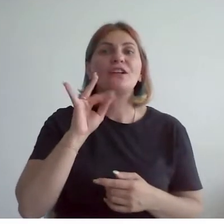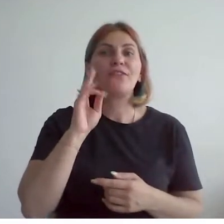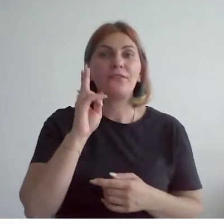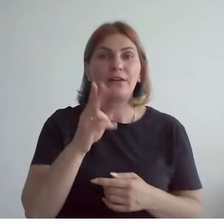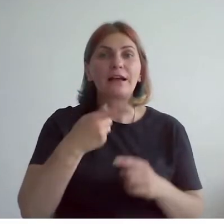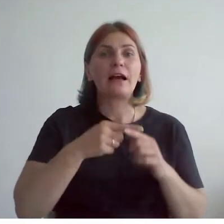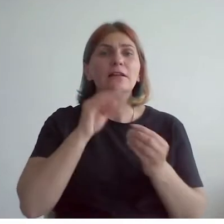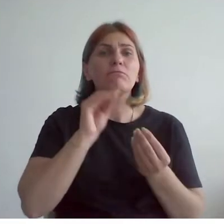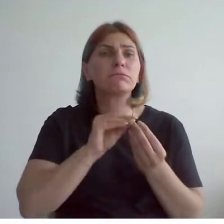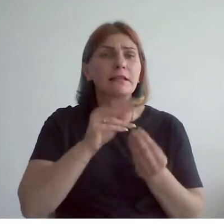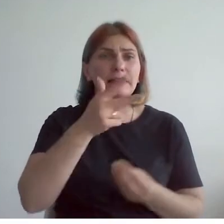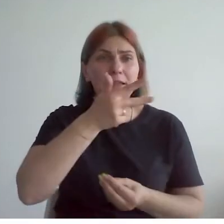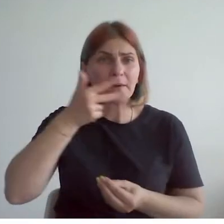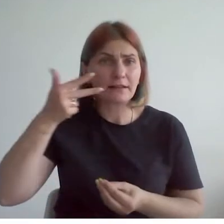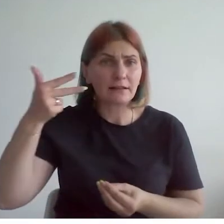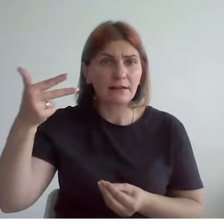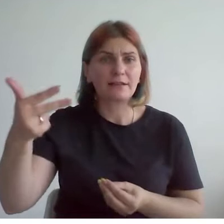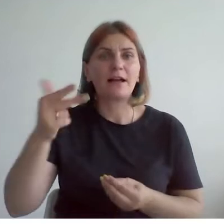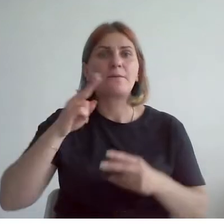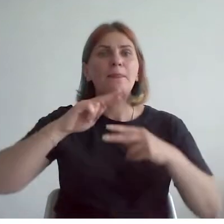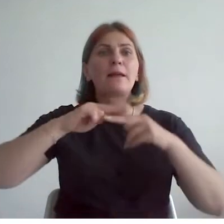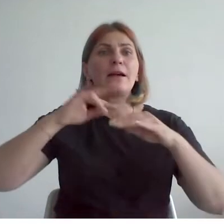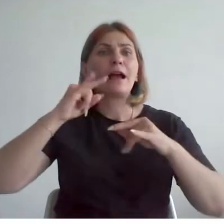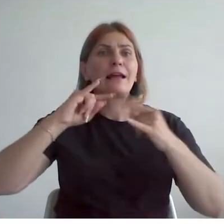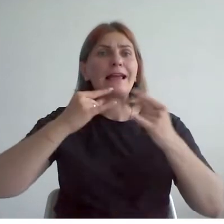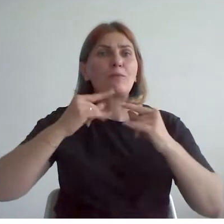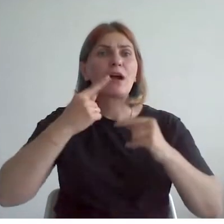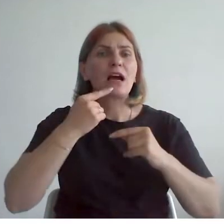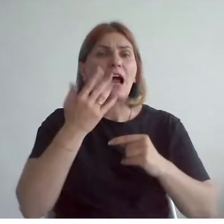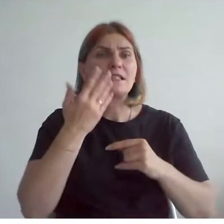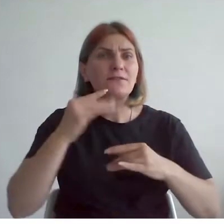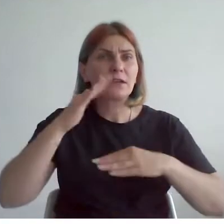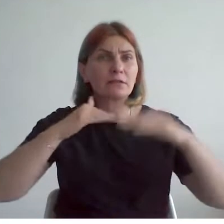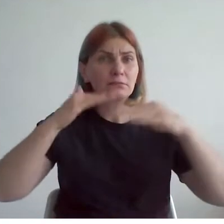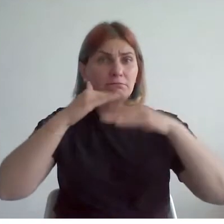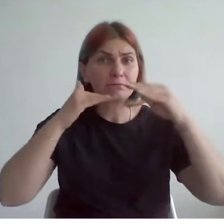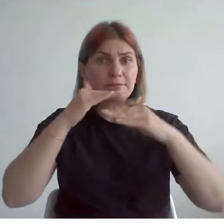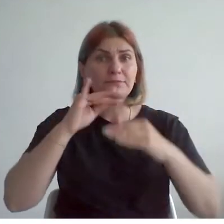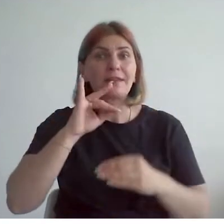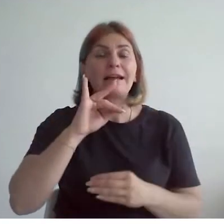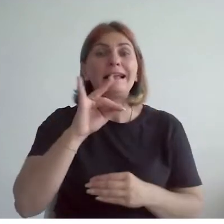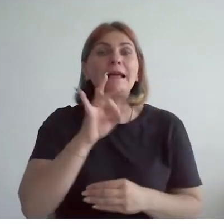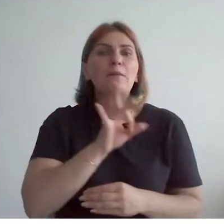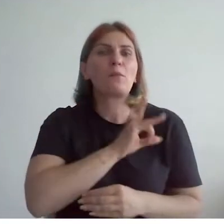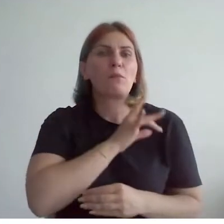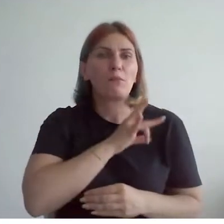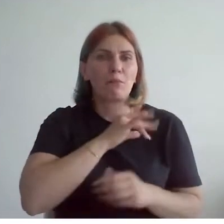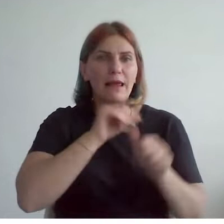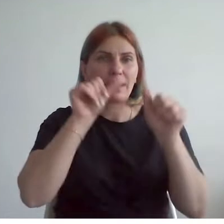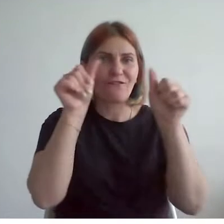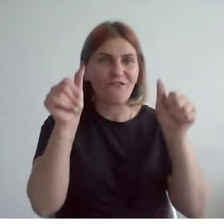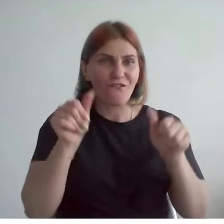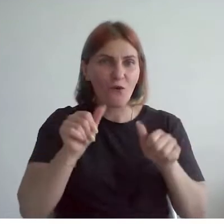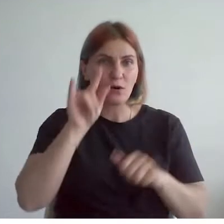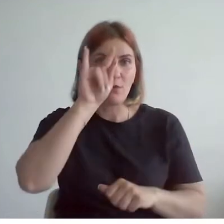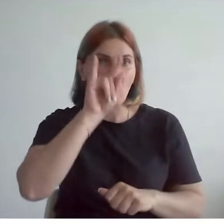трехэтажное здание с кладкой из красного кирпича и с белыми обрамлениями окон, с